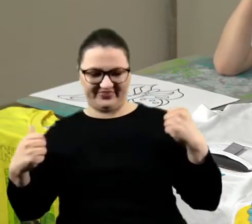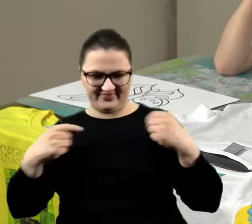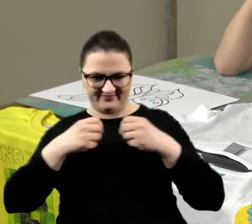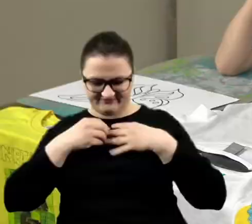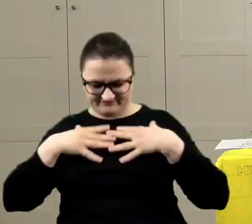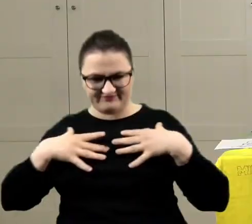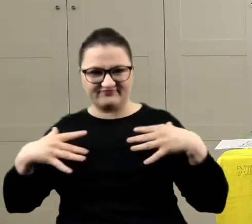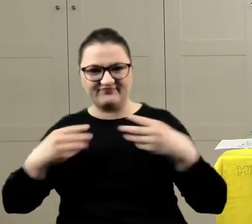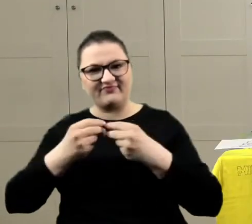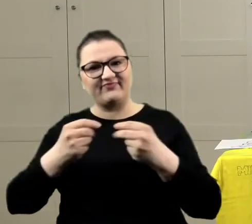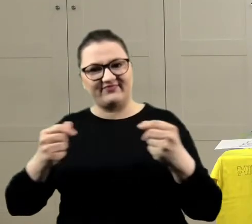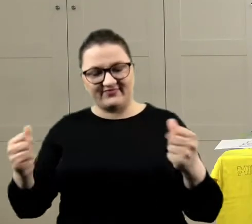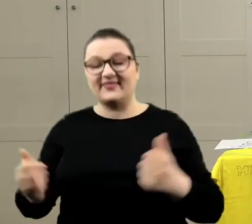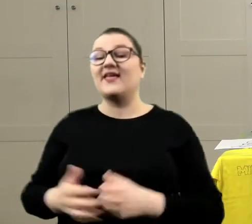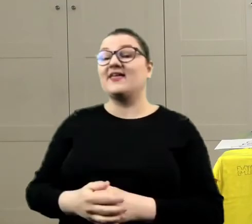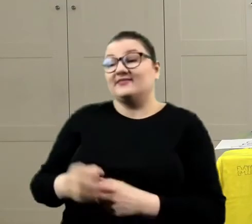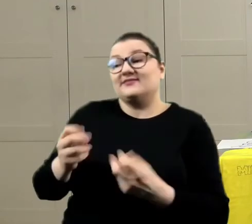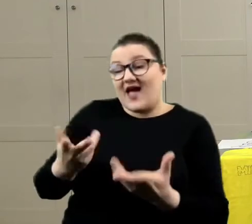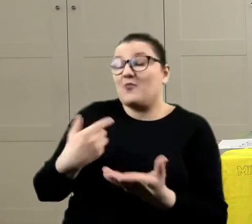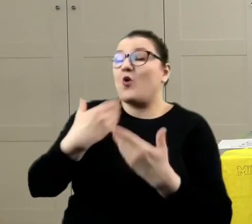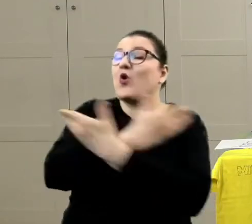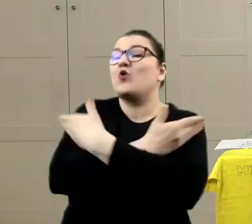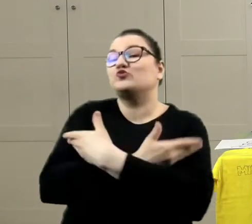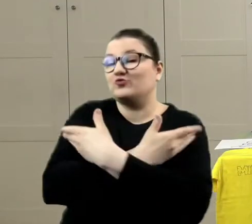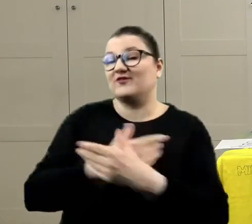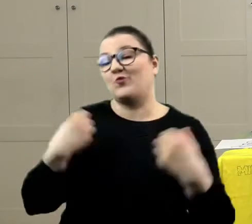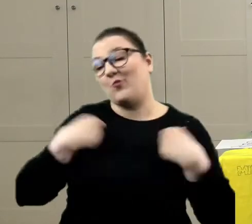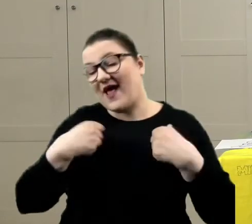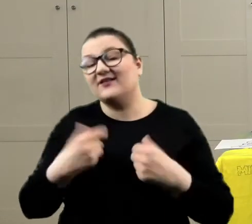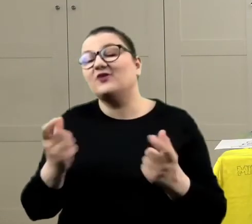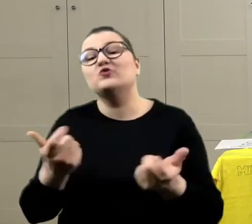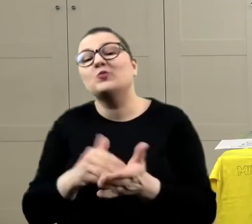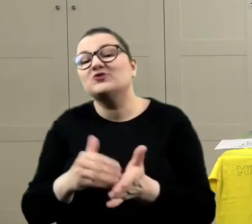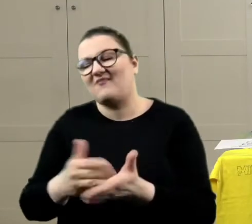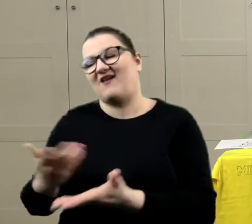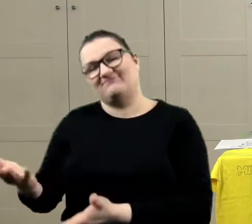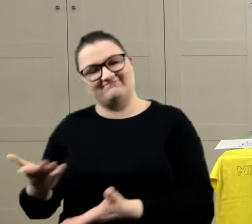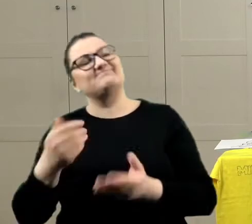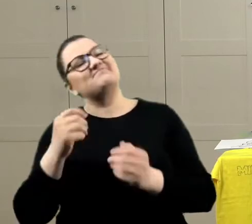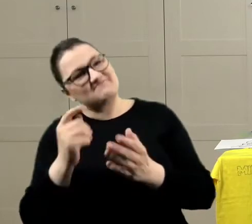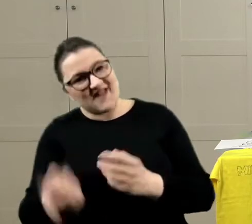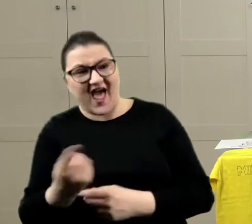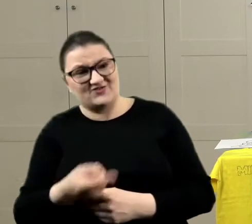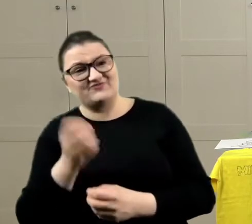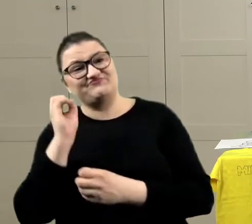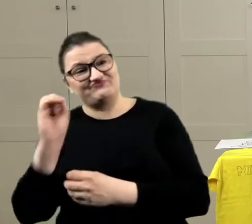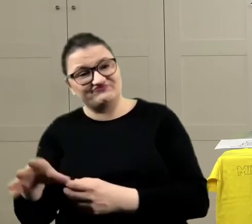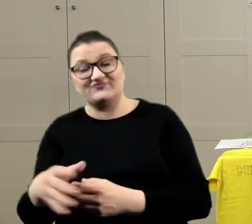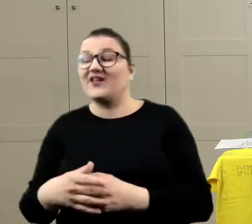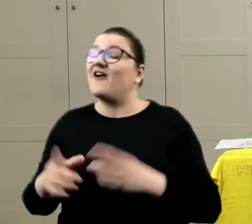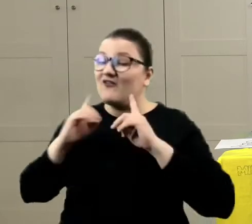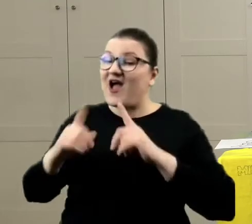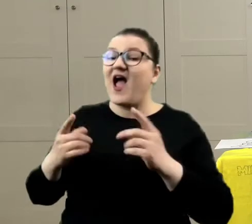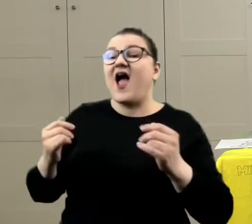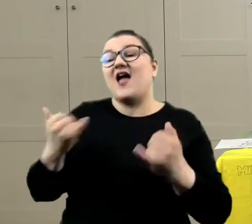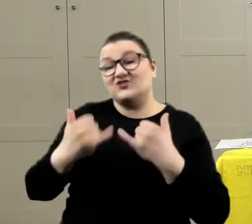bo nasze koszulki, słuchajcie, trzeba co jakiś czas nasze ubrania, co Hela robić? Prać. No właśnie, a jak pierzemy, to